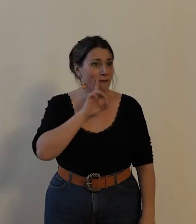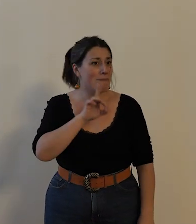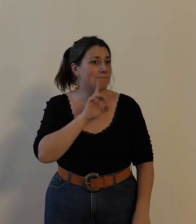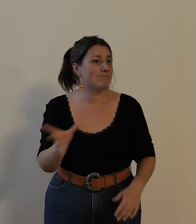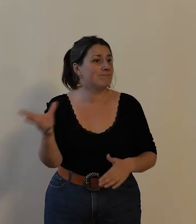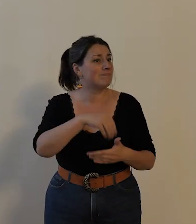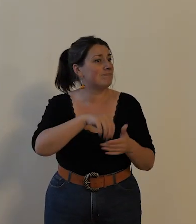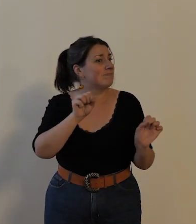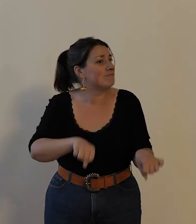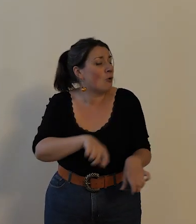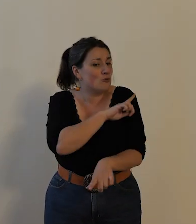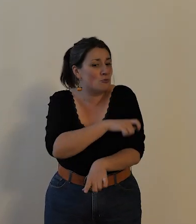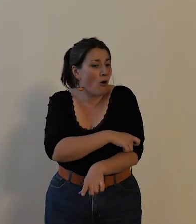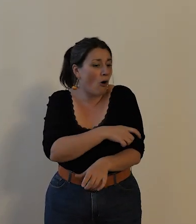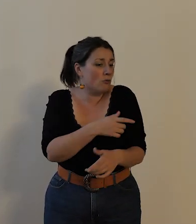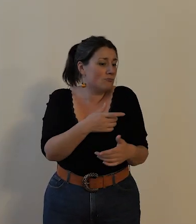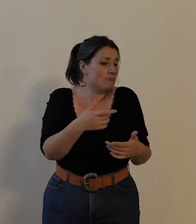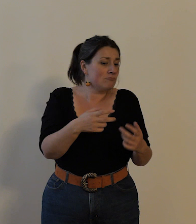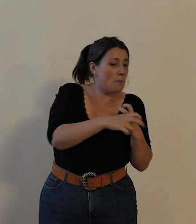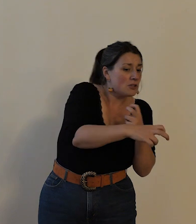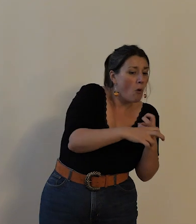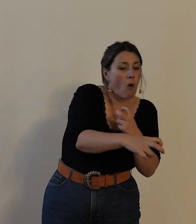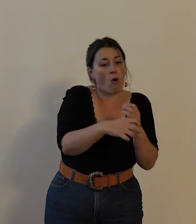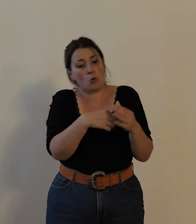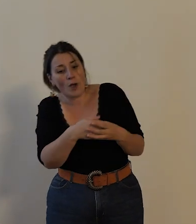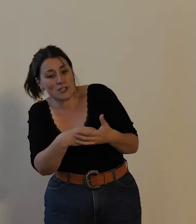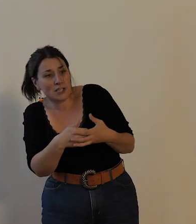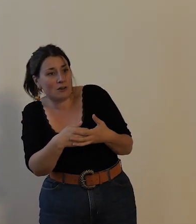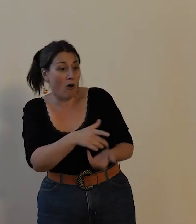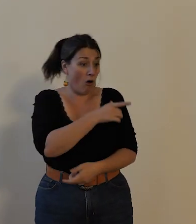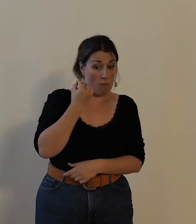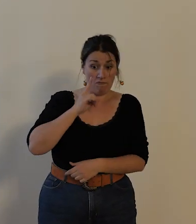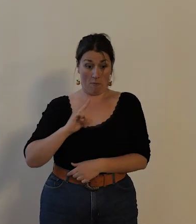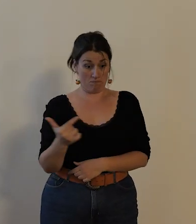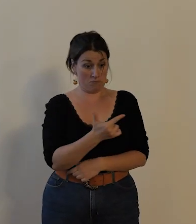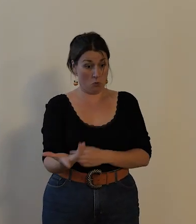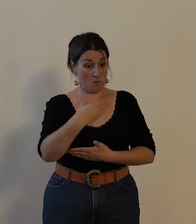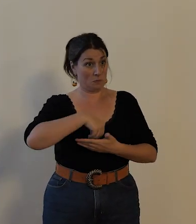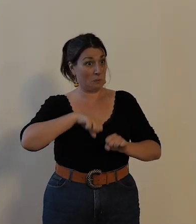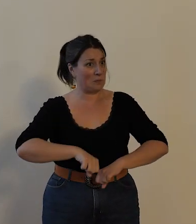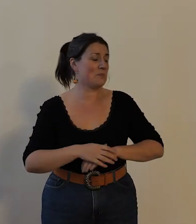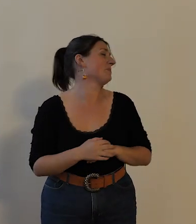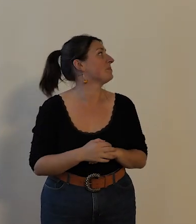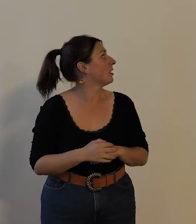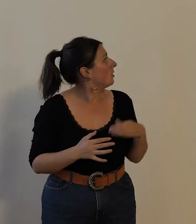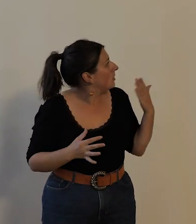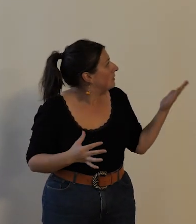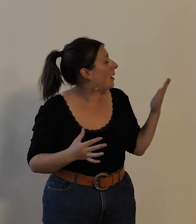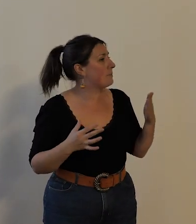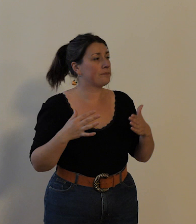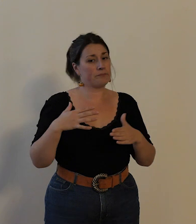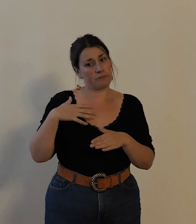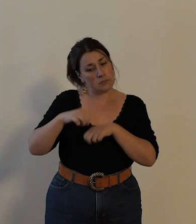pratique sportive de déplacement et de loisirs partagés en effet les apports de la bicyclette dans notre